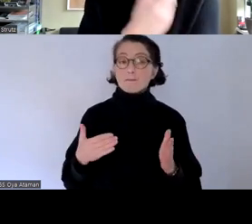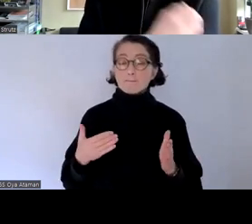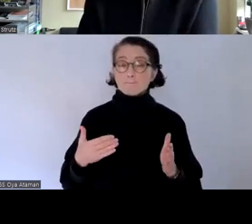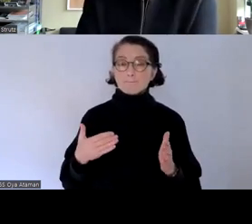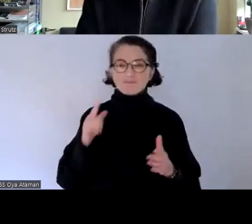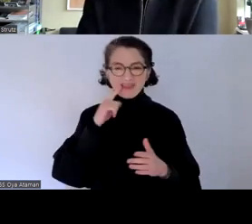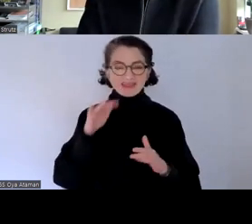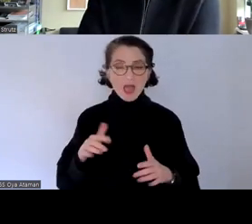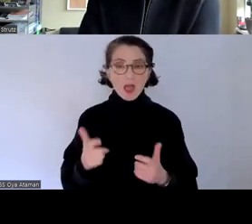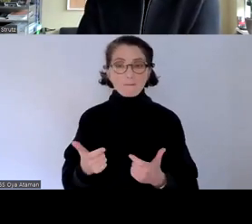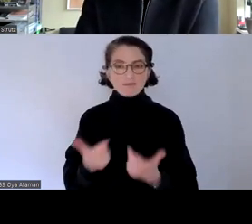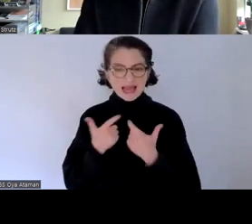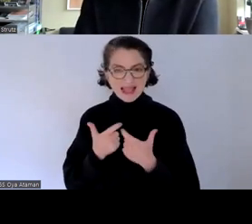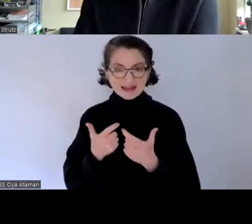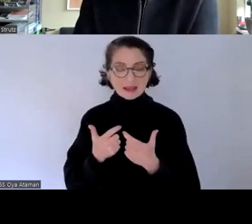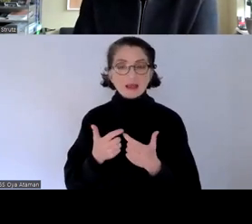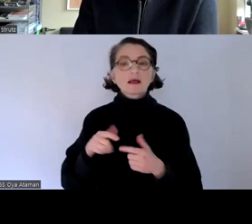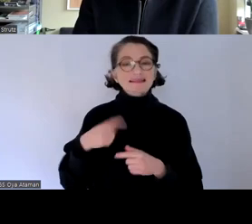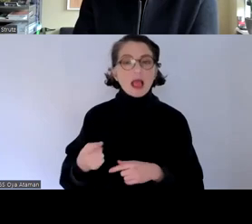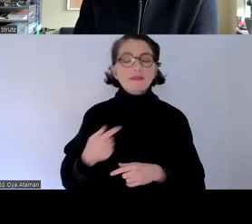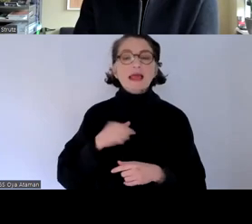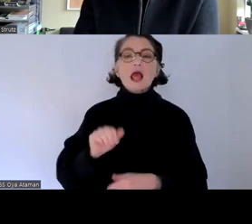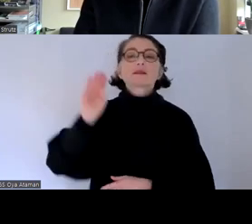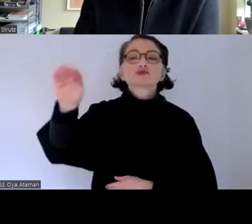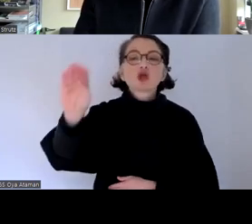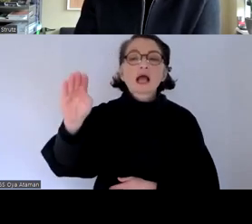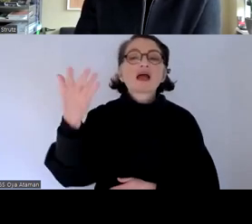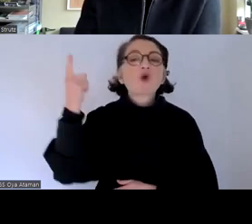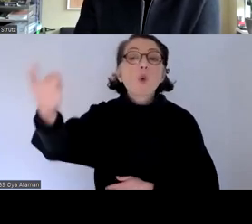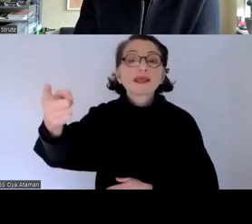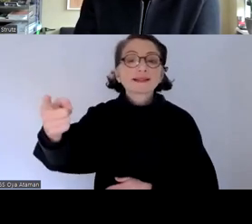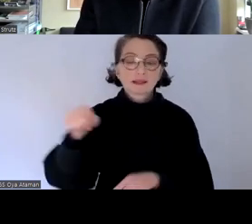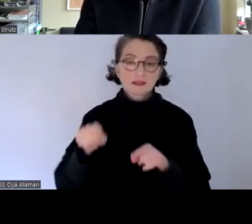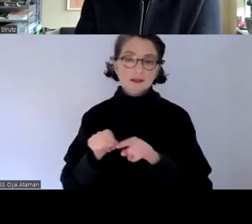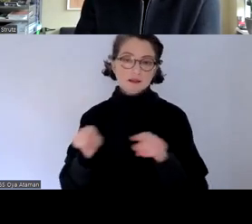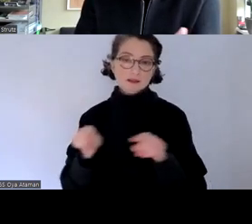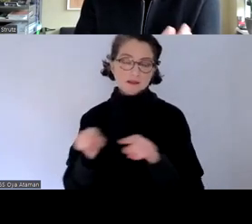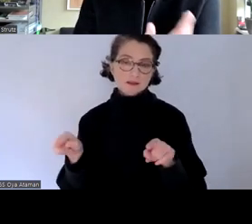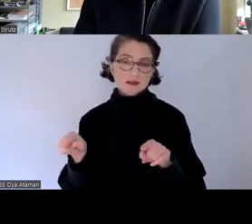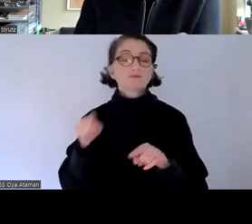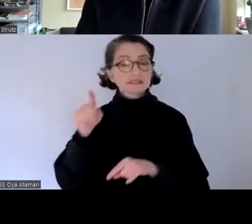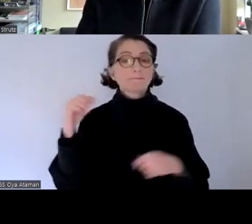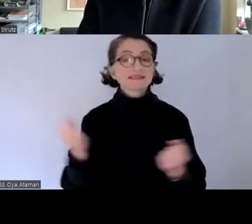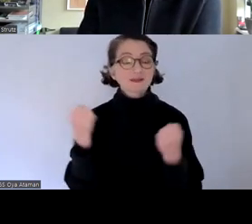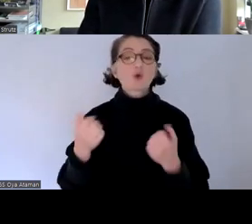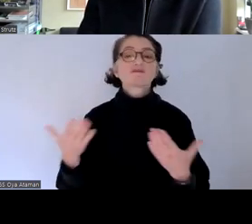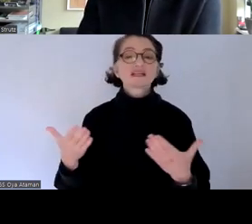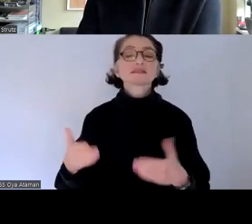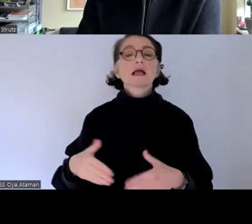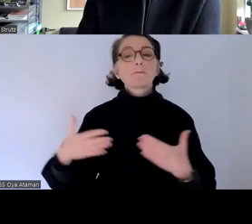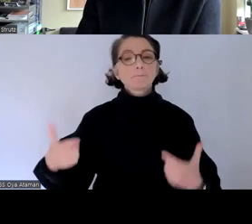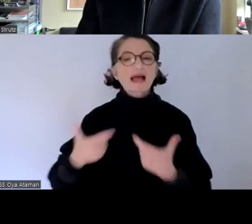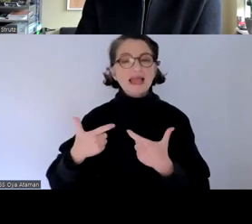finde dass ich mich an eine stelle wenden kann und tatsächlich dafür gesorgt wird dass also auch barrieren abgebaut werden